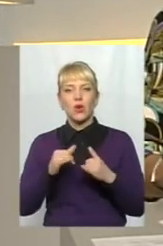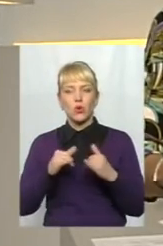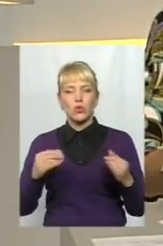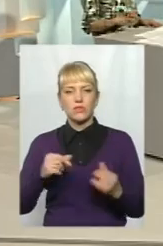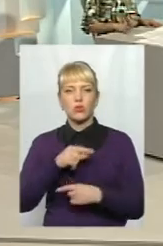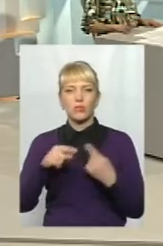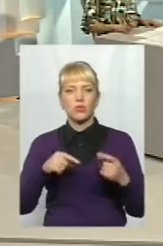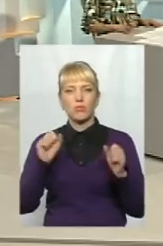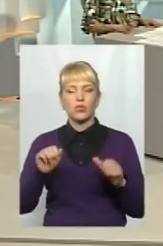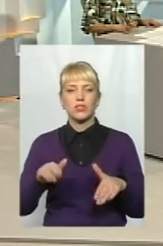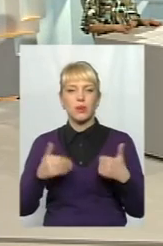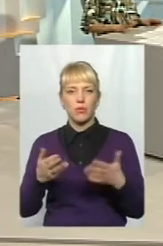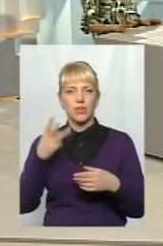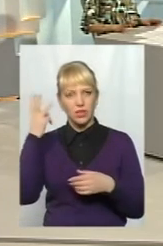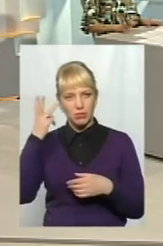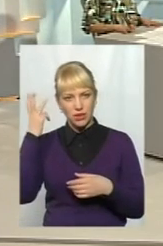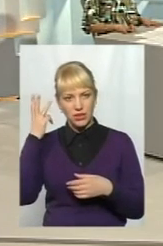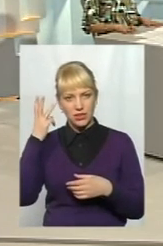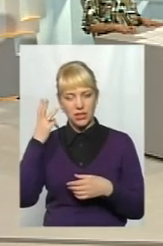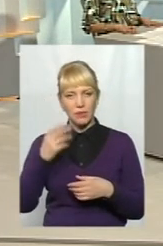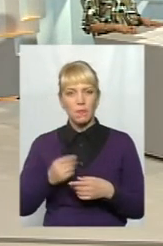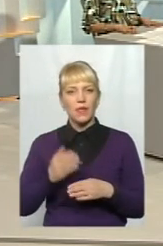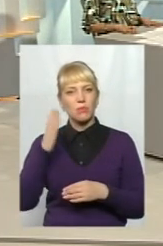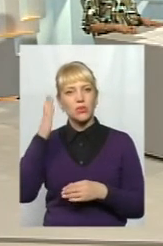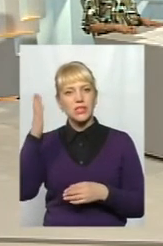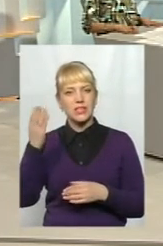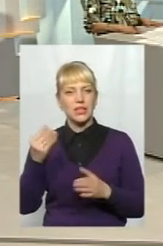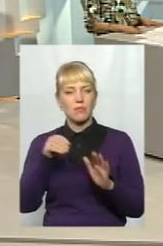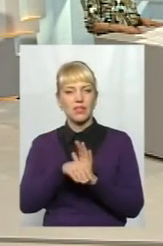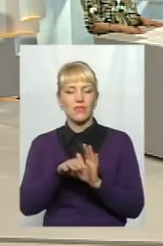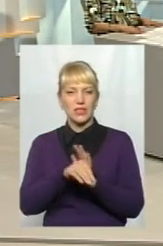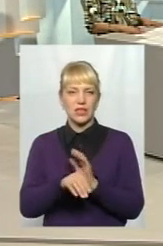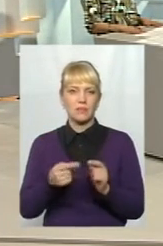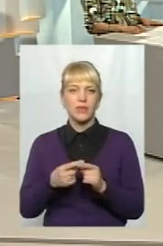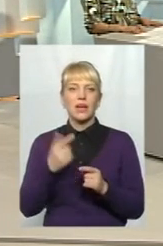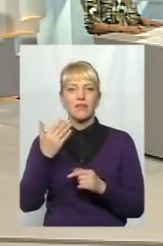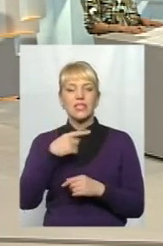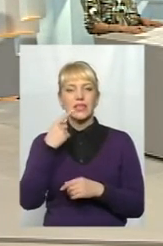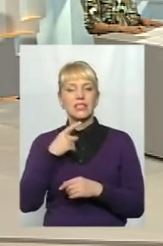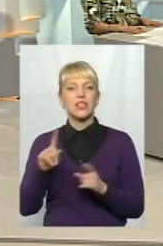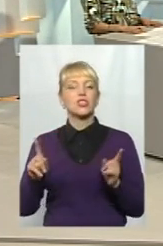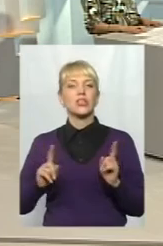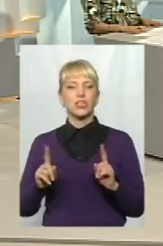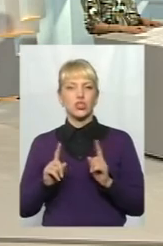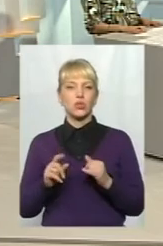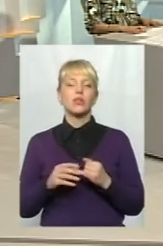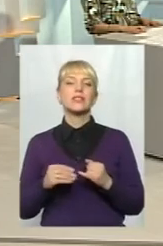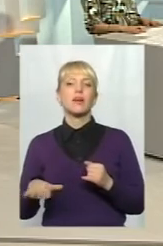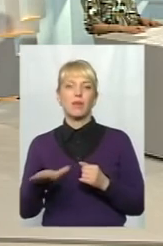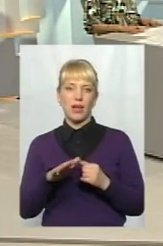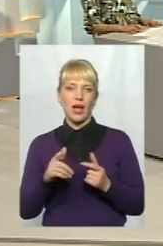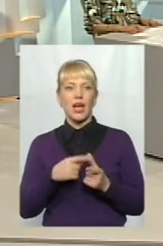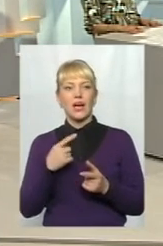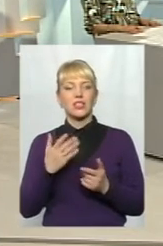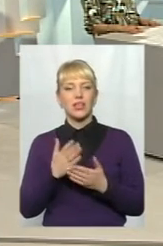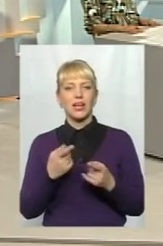може запропонувати Хмельницький потенційним інвесторам і підприємцям? Ви зазначили, що земля. Але чи є